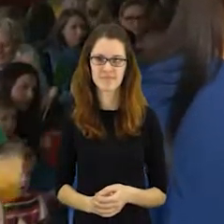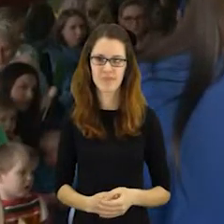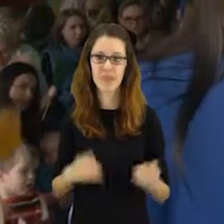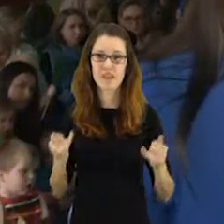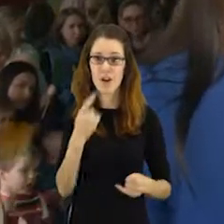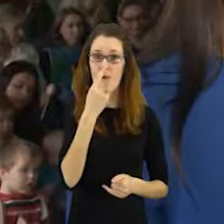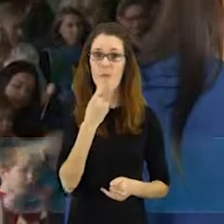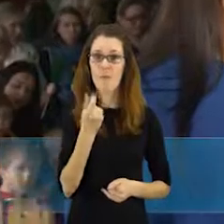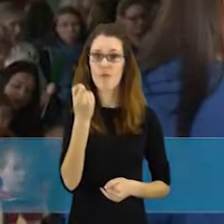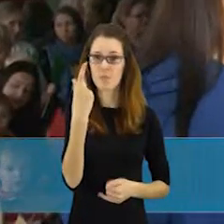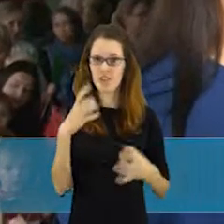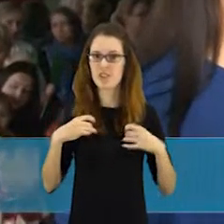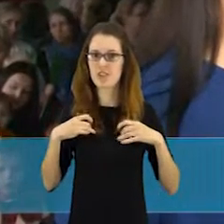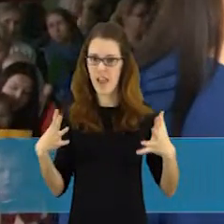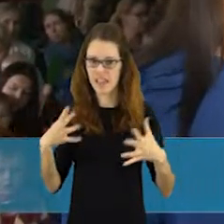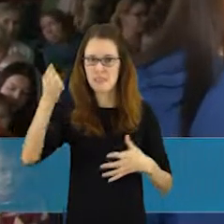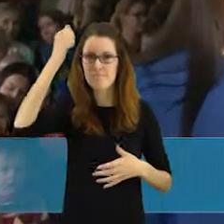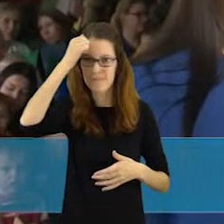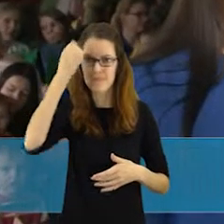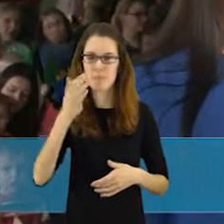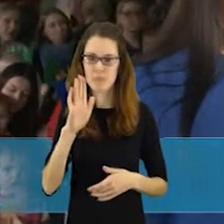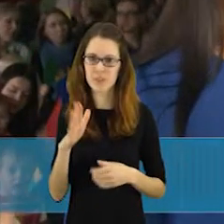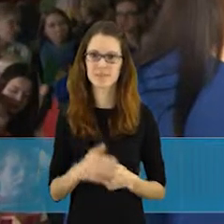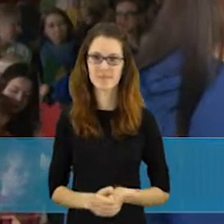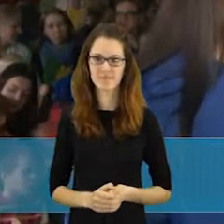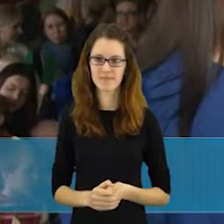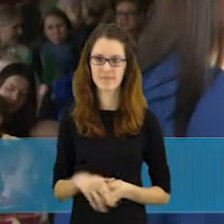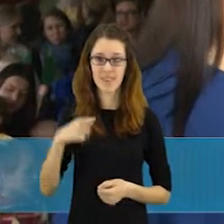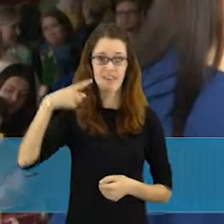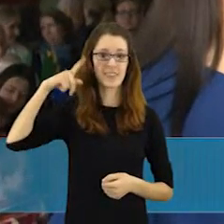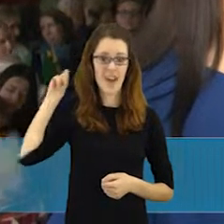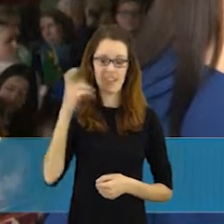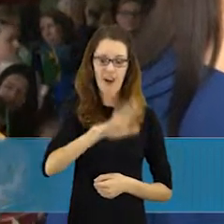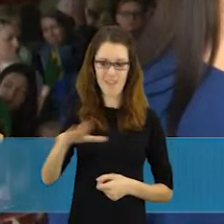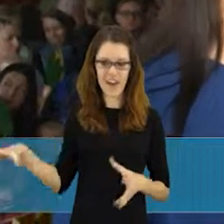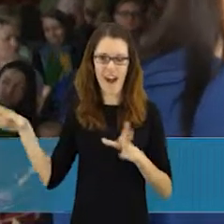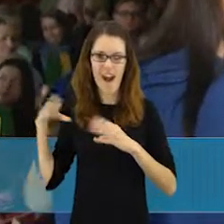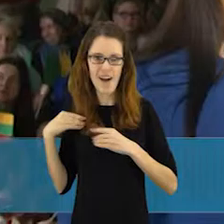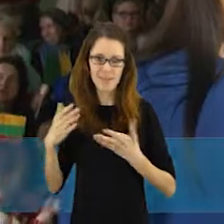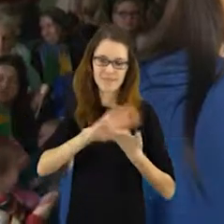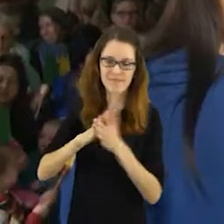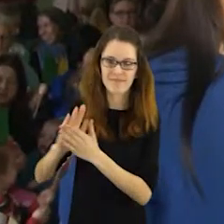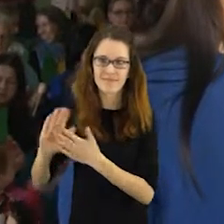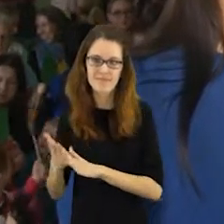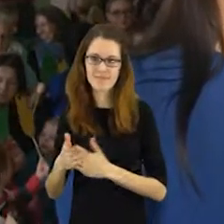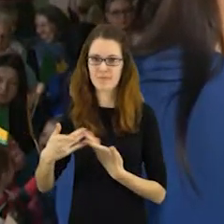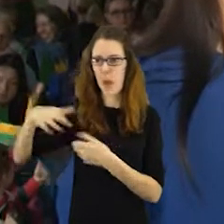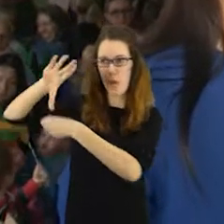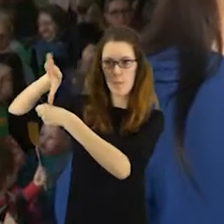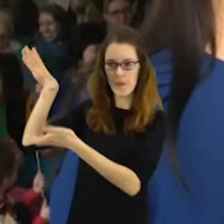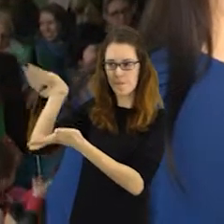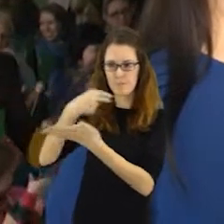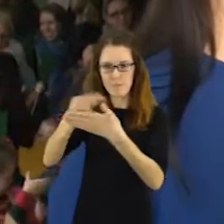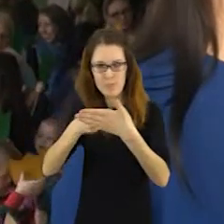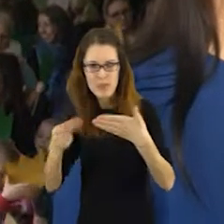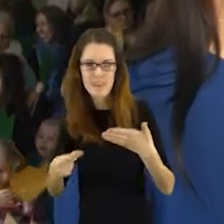Šiandien vyks kovo 11 šventė, minėjimas. Mes visą savaitę su vaikais ruošėme, piešėme Gedimino pilis,